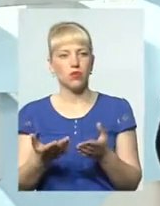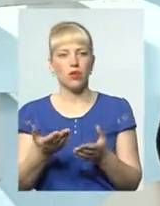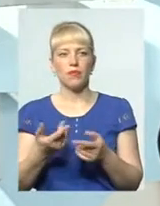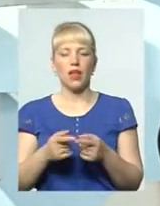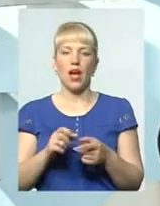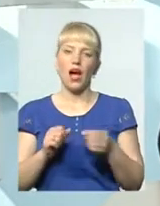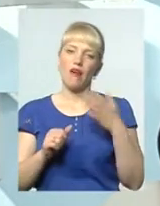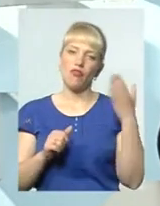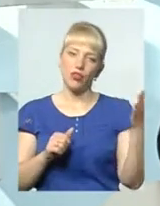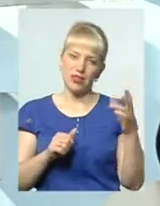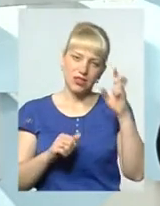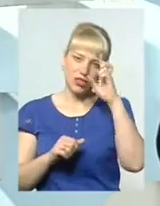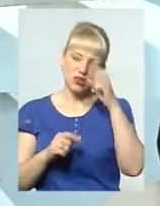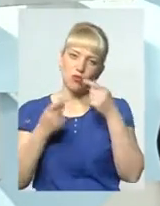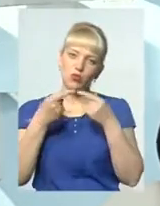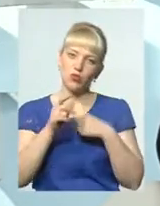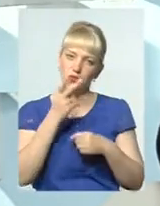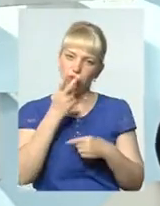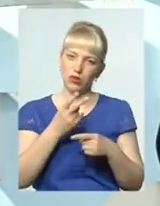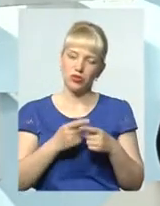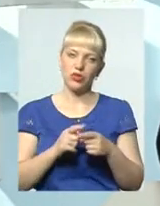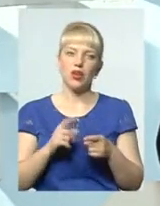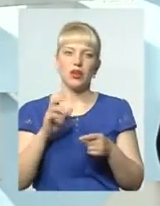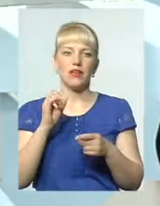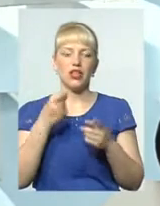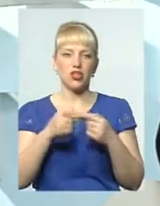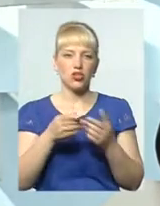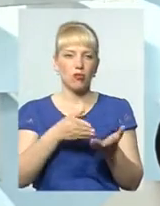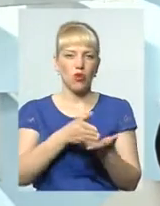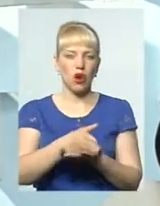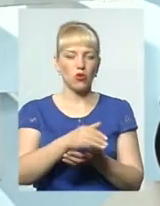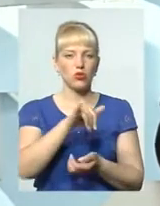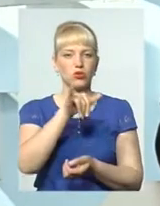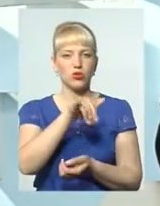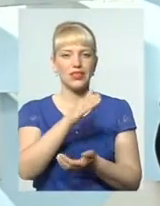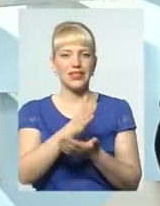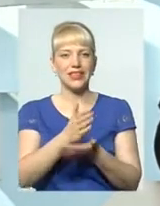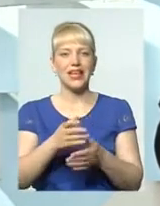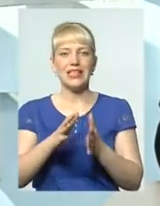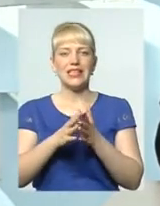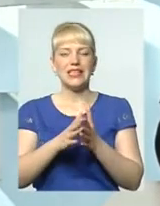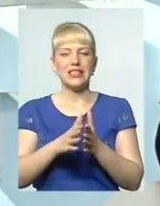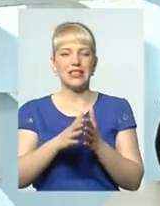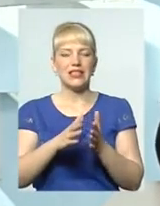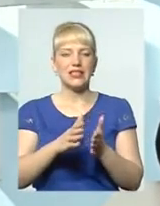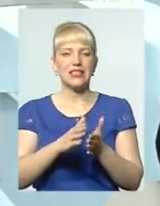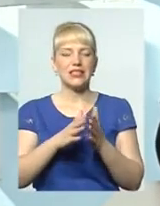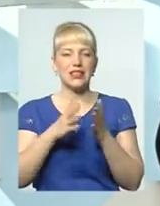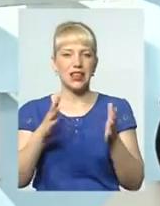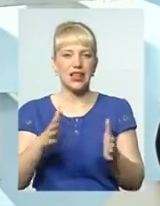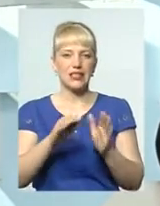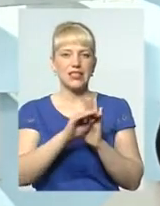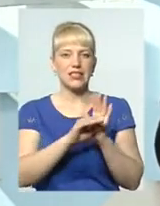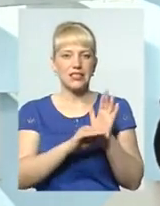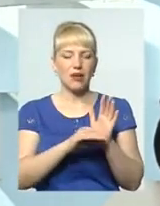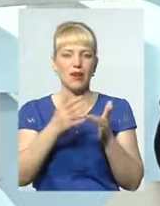бачать це зовсім з іншого боку і зовсім в іншому ракурсі. В них є ціла система різних наглядацьких